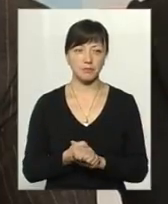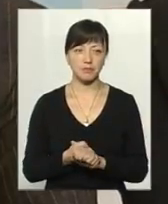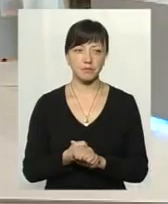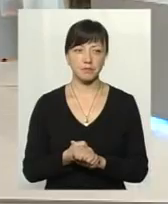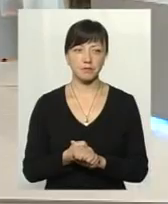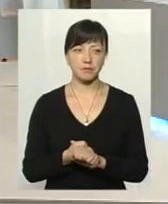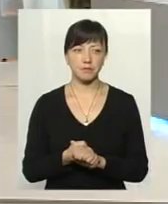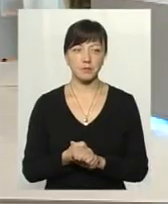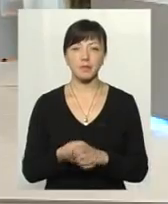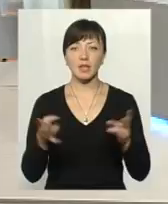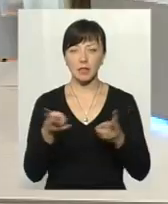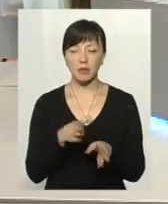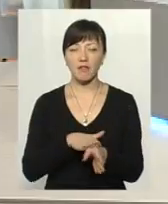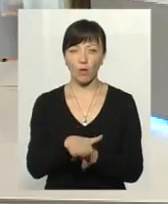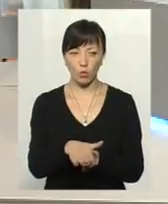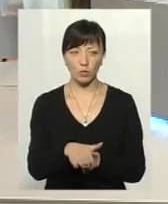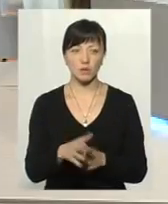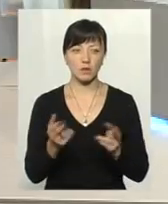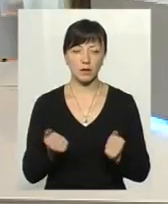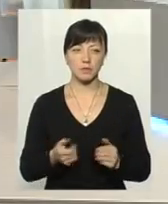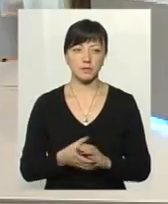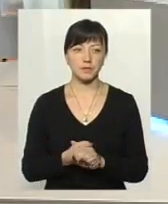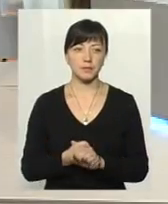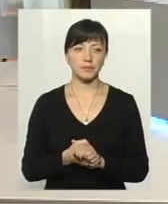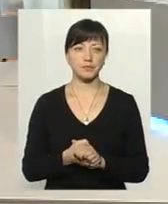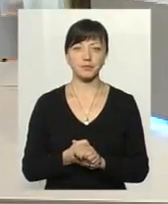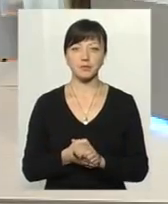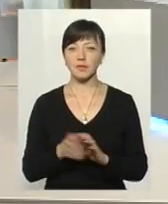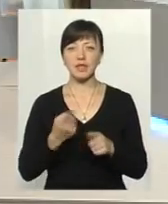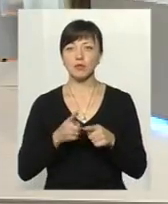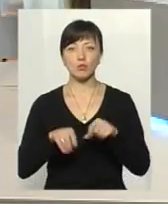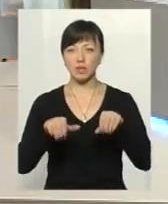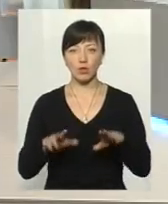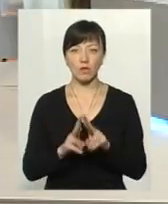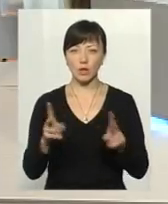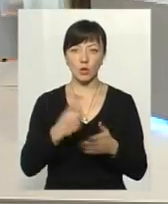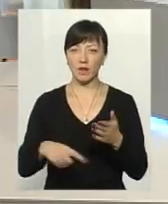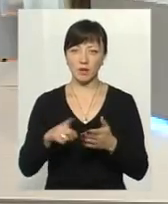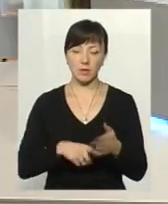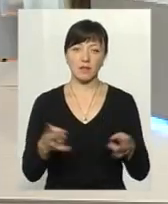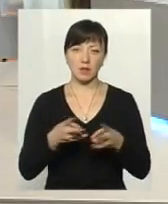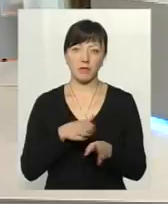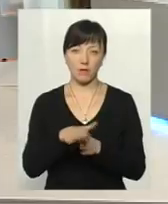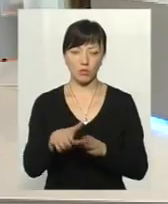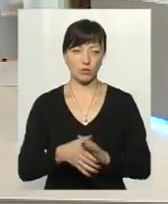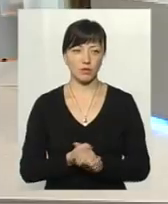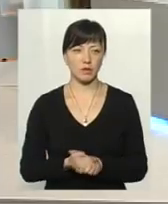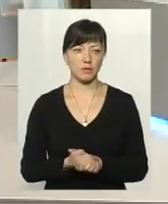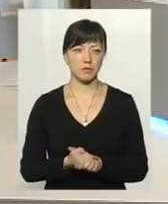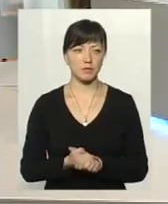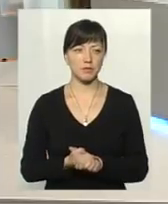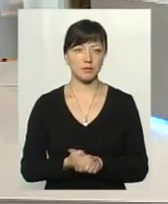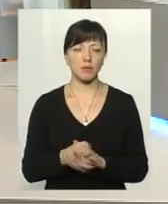Треба діяти відповідно. її треба виконувати. Чверта постанова, її ніхто не ввіняв, і треба, звичайно, попрацювати стосовно